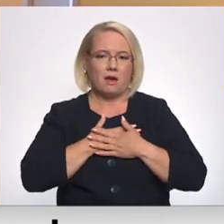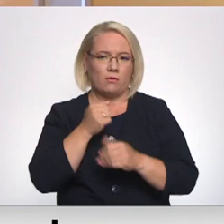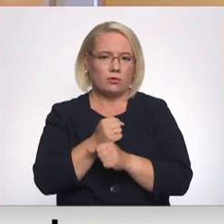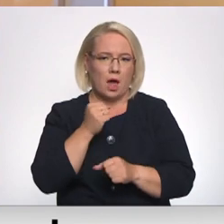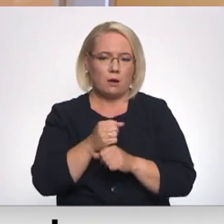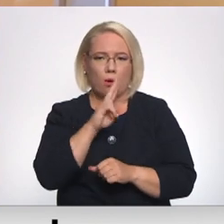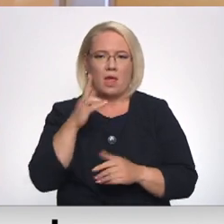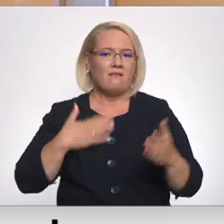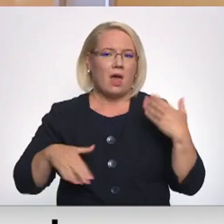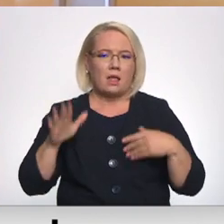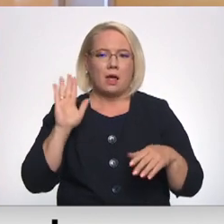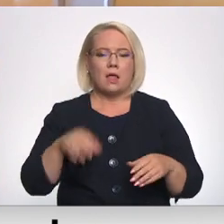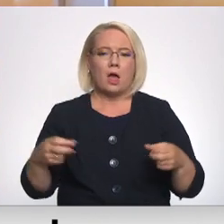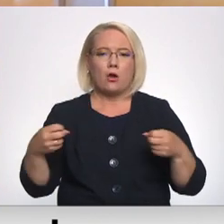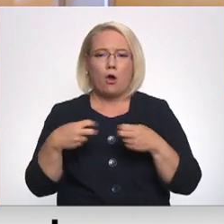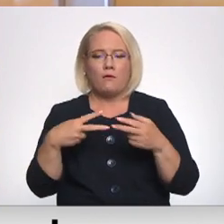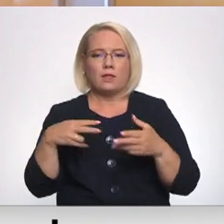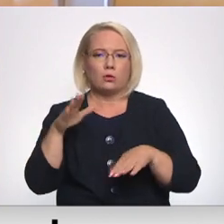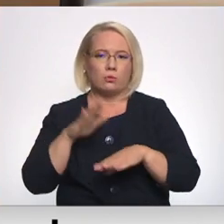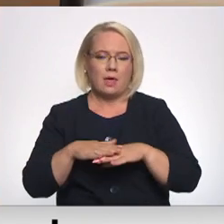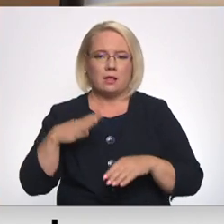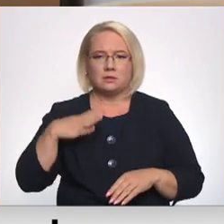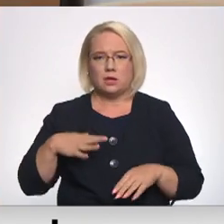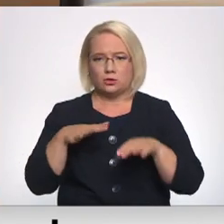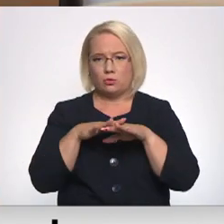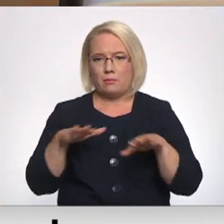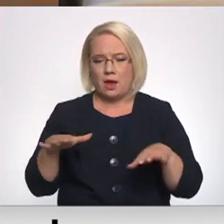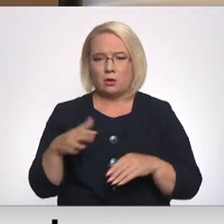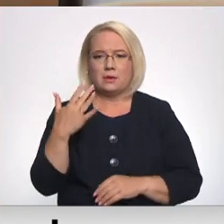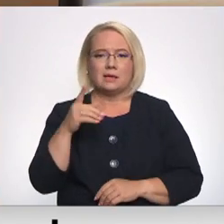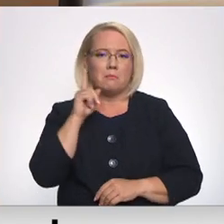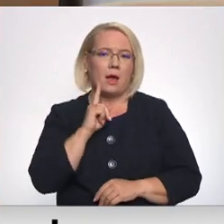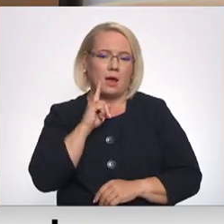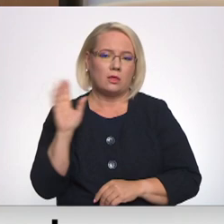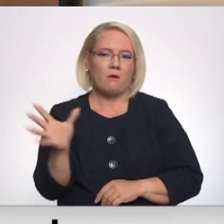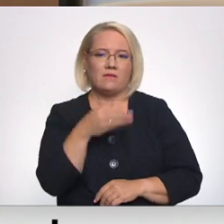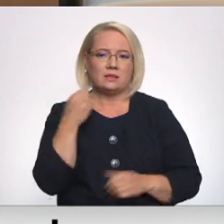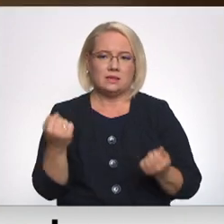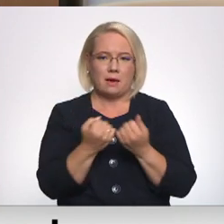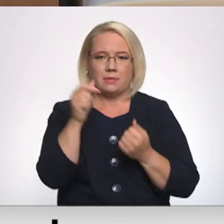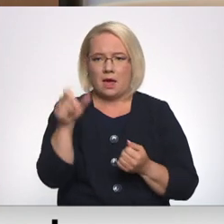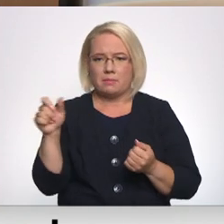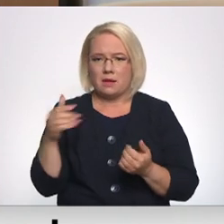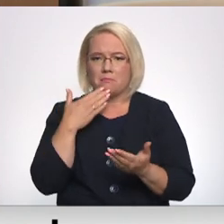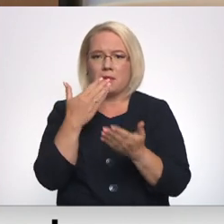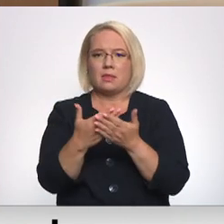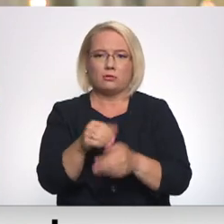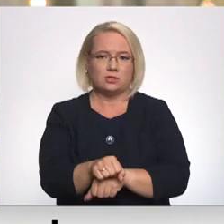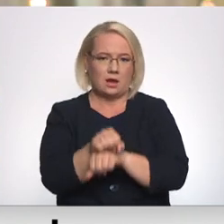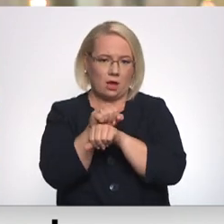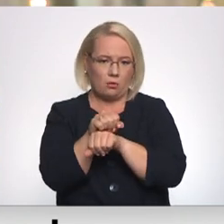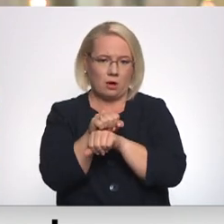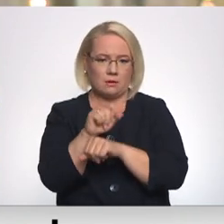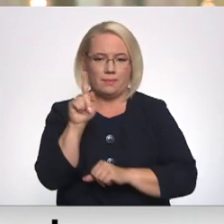nevēlēšanos, lai konfliktu daļa ciestu bērni. Bet cik pagaidām no visiem darbiniekiem ir pieteikušies streikot?